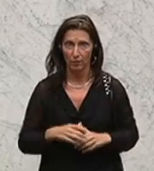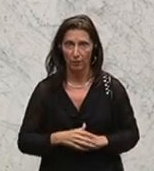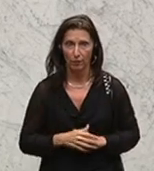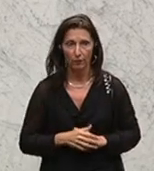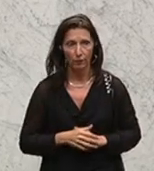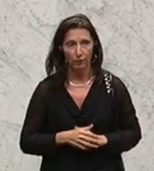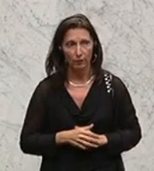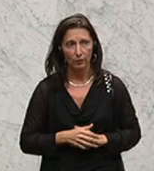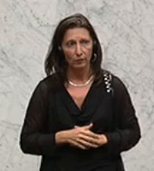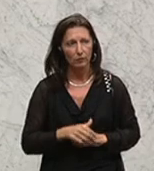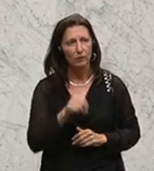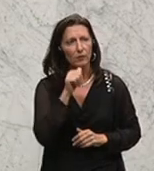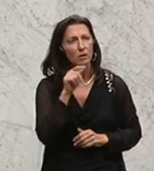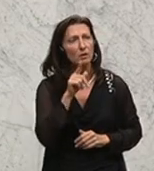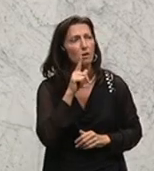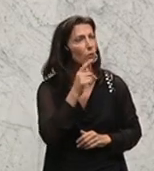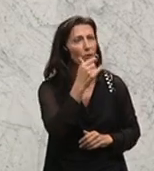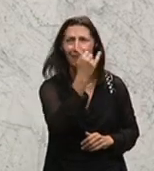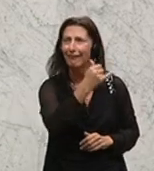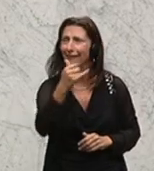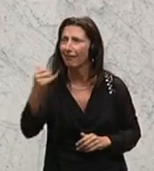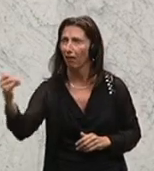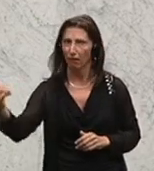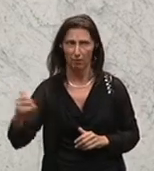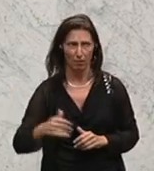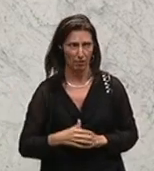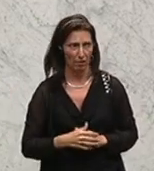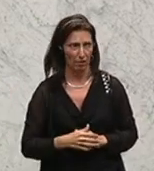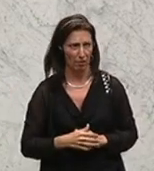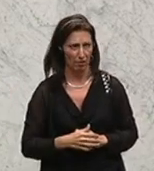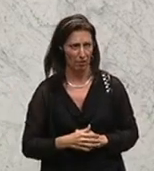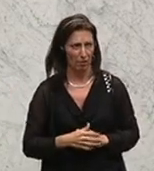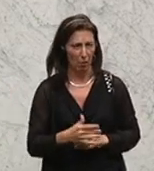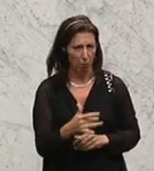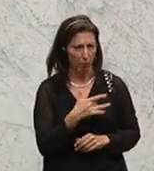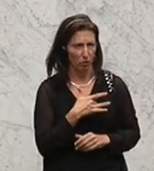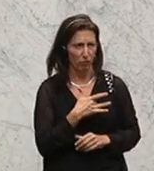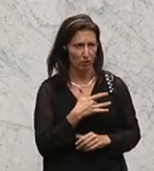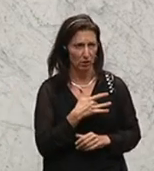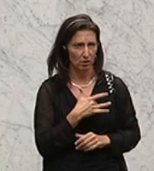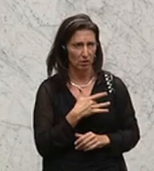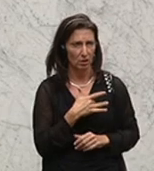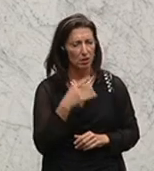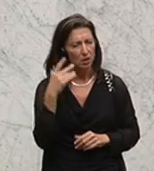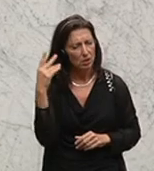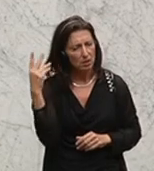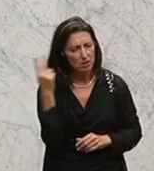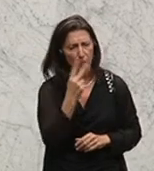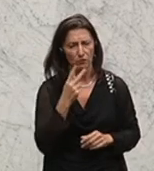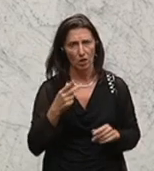Und nicht nur jeder einzelne von Ihnen war betroffen davon, sondern selbstverständlich auch